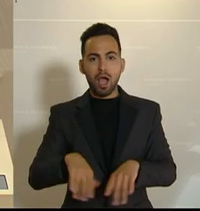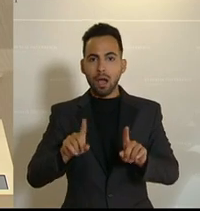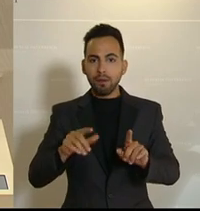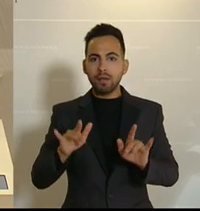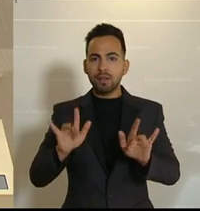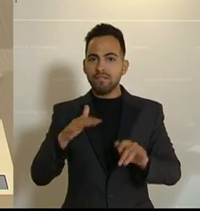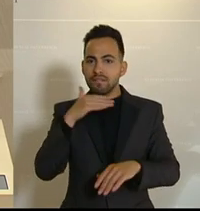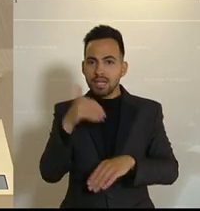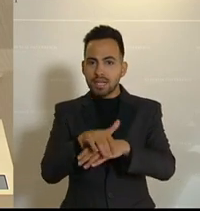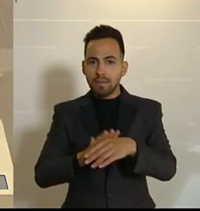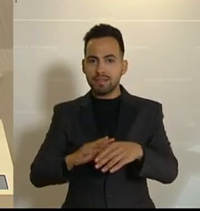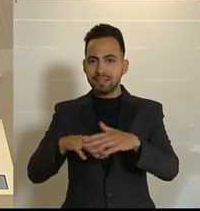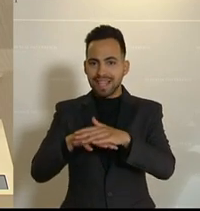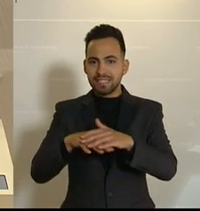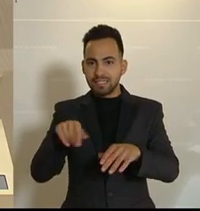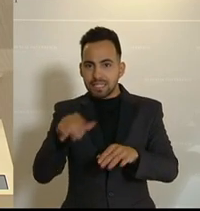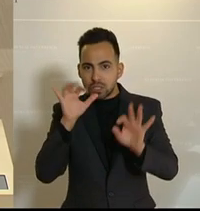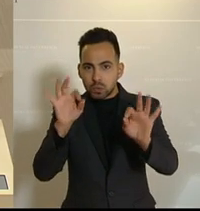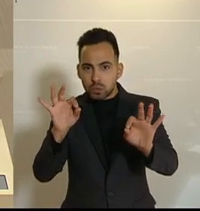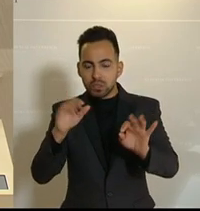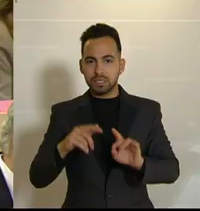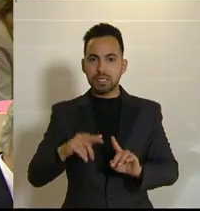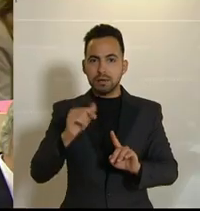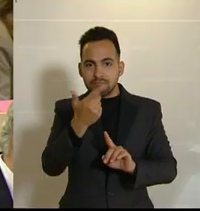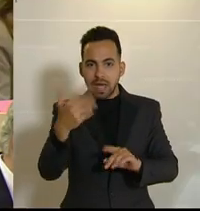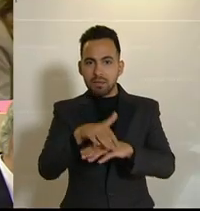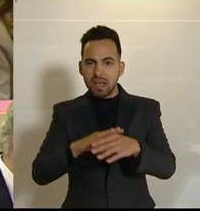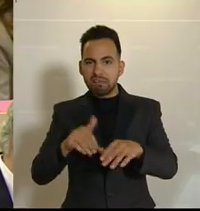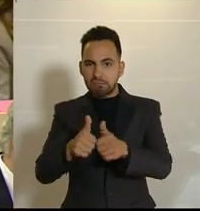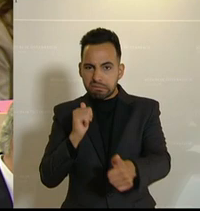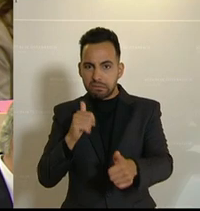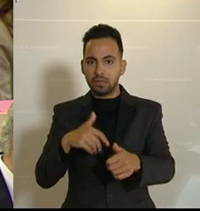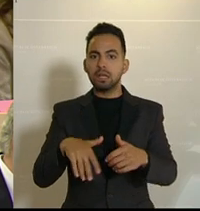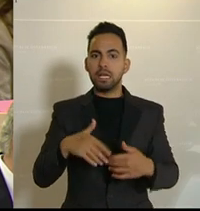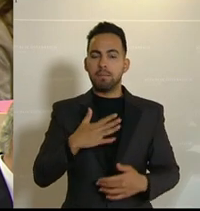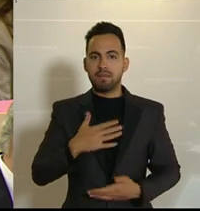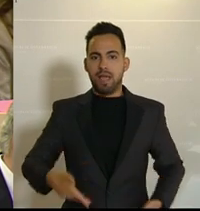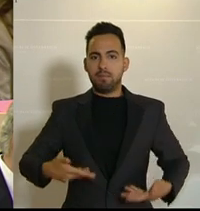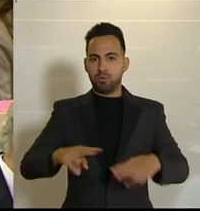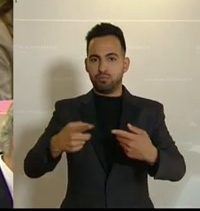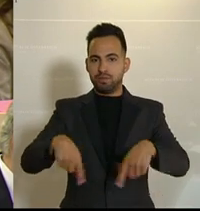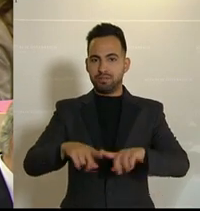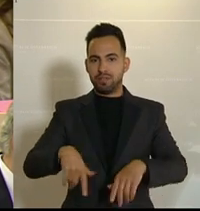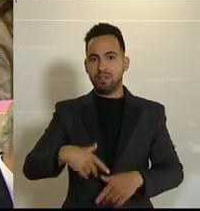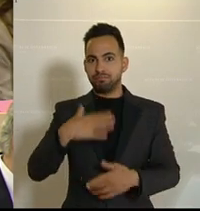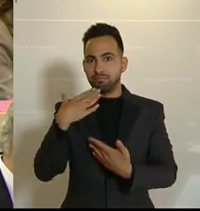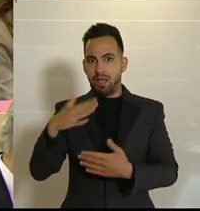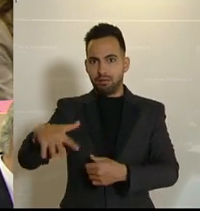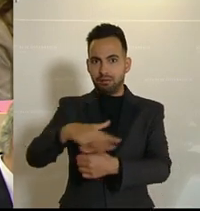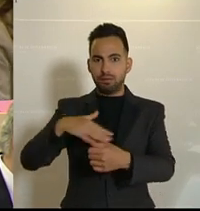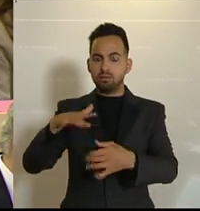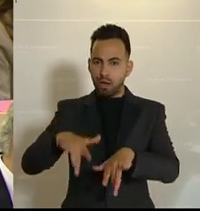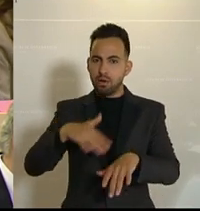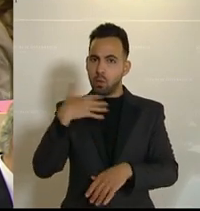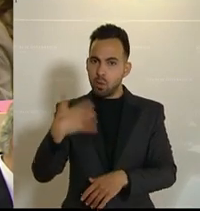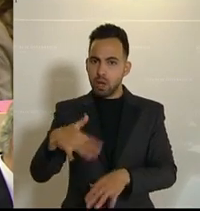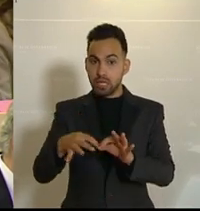viele Gemeinden, wo wir da Nachholbedarf haben. Darum möchte ich auch ein großes Danke in mein Heimatbundesland schicken. Dort investieren,